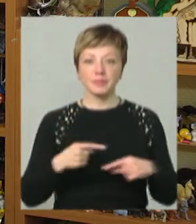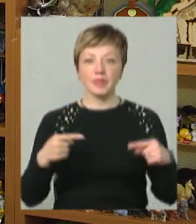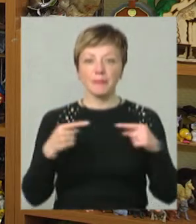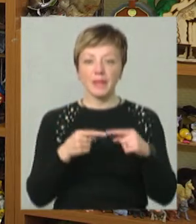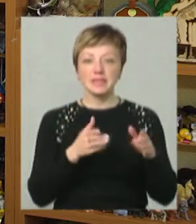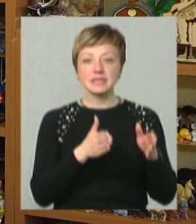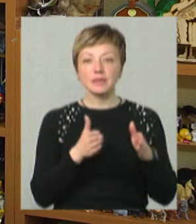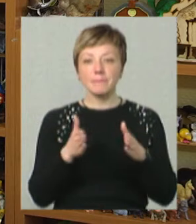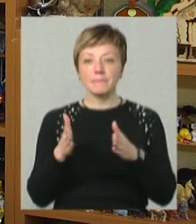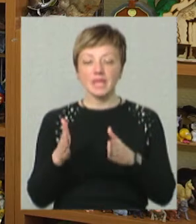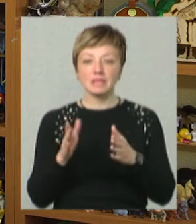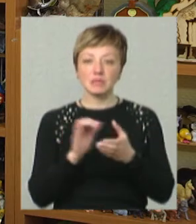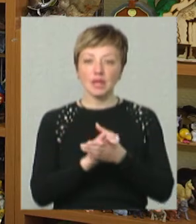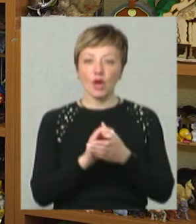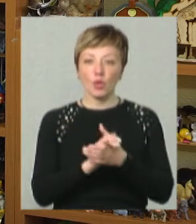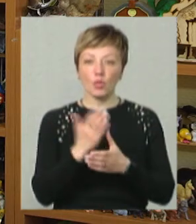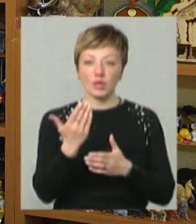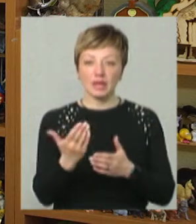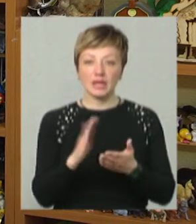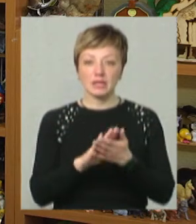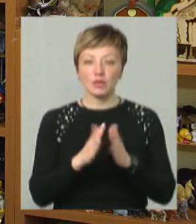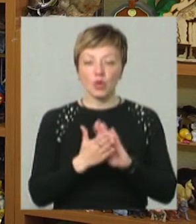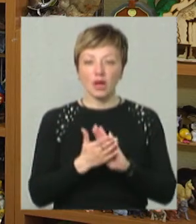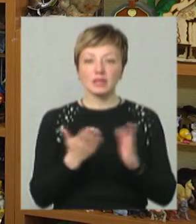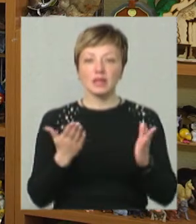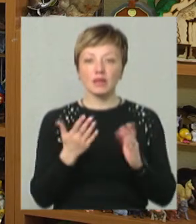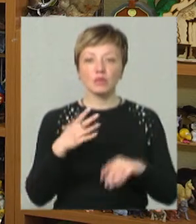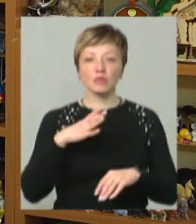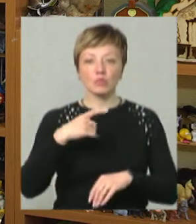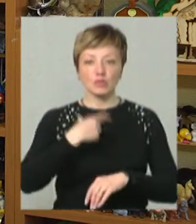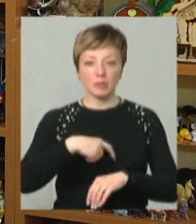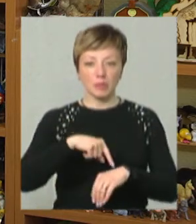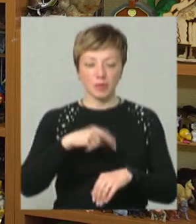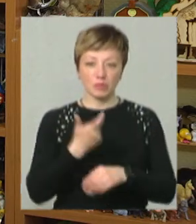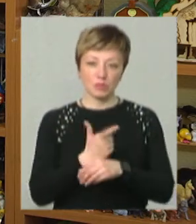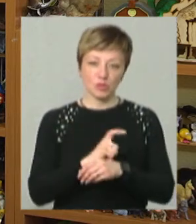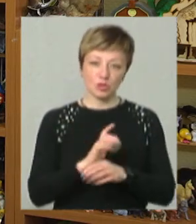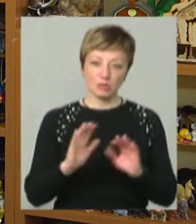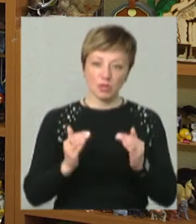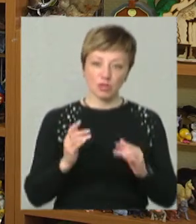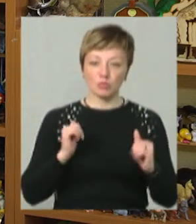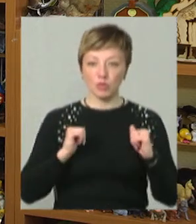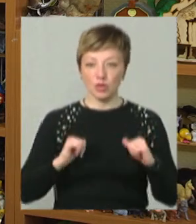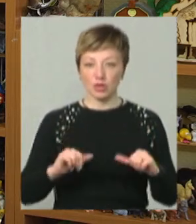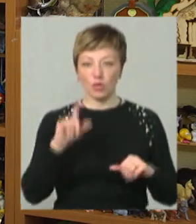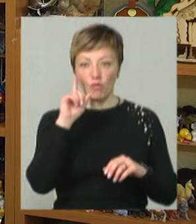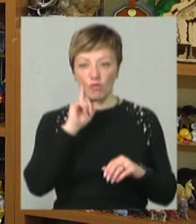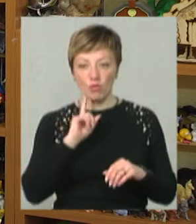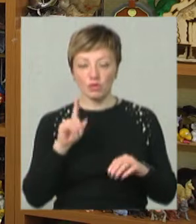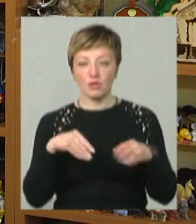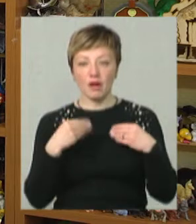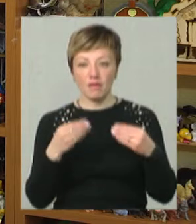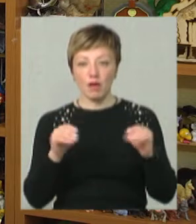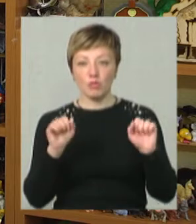стабільність або знайому для неї ситуацію, в якій вона почувала себе більш-менш спокійно, комфортно, що